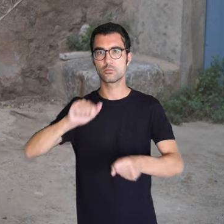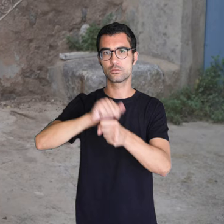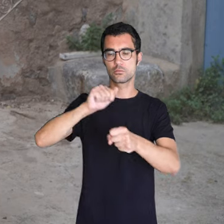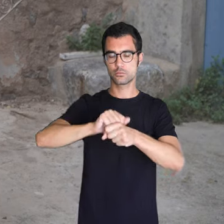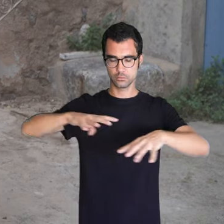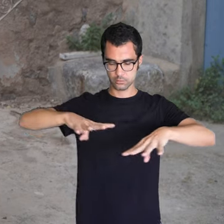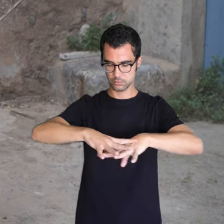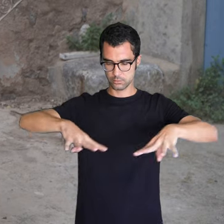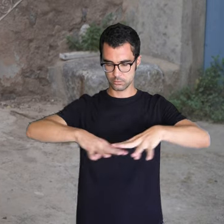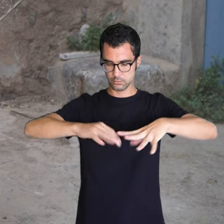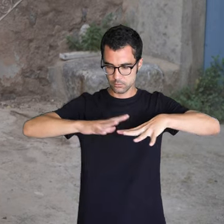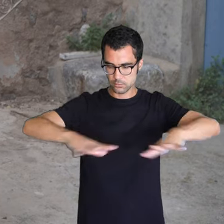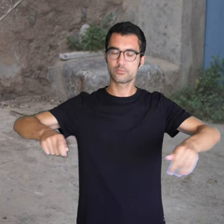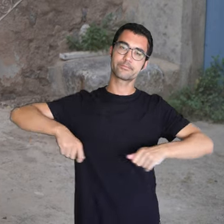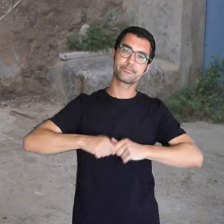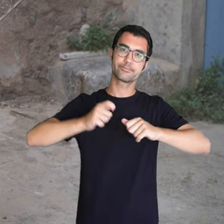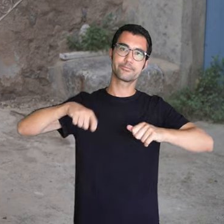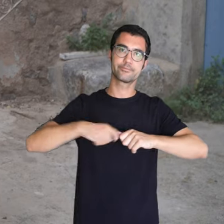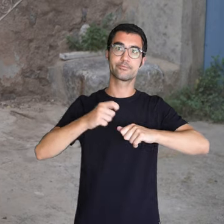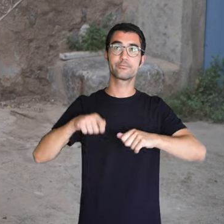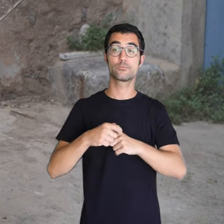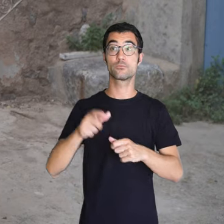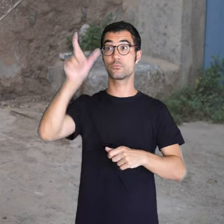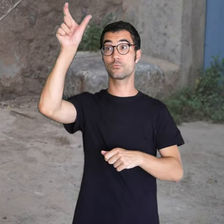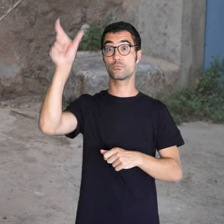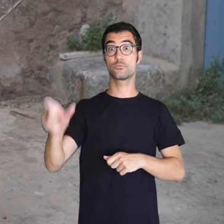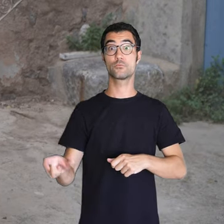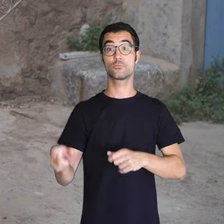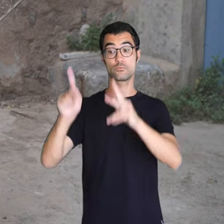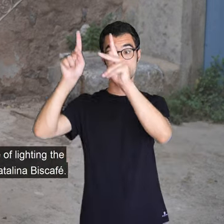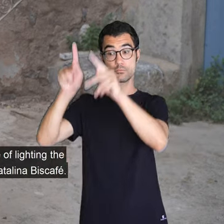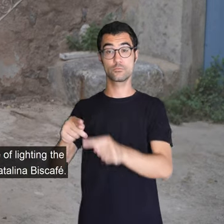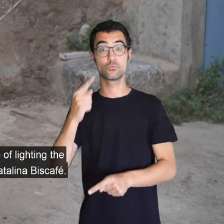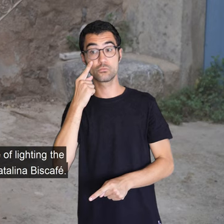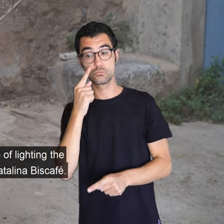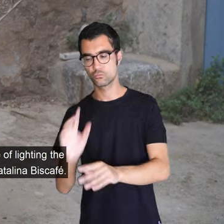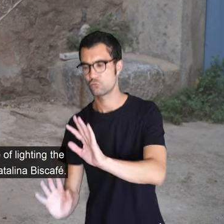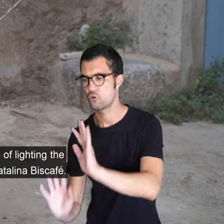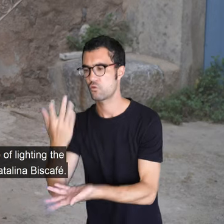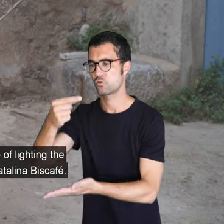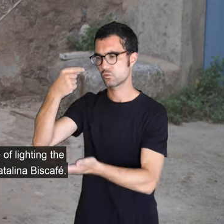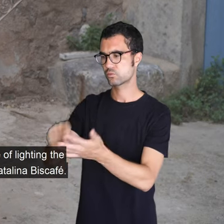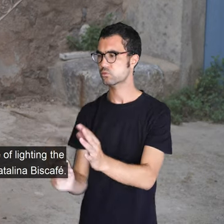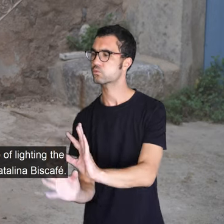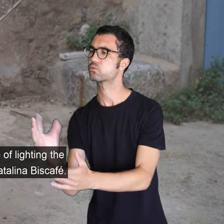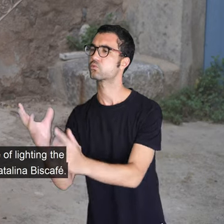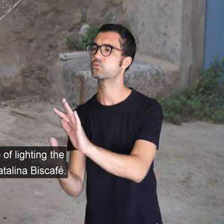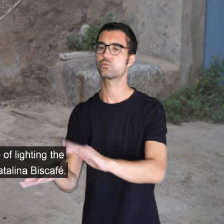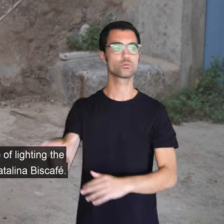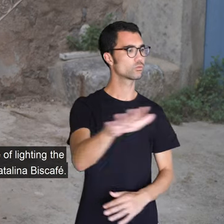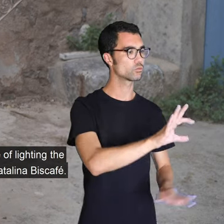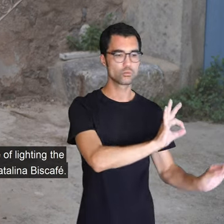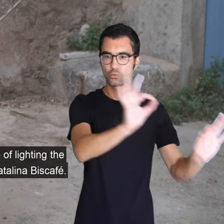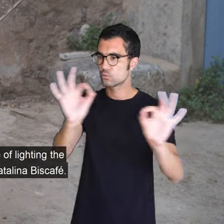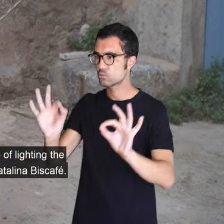xerxes. I una de les persones que se cuidaven d'encendre el foc i de tenir-ho tot a punt,